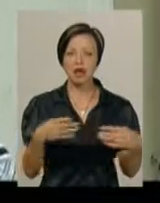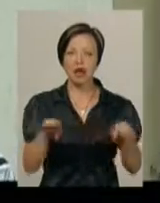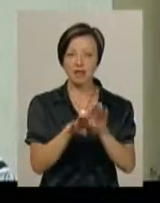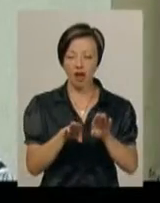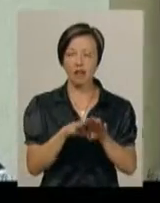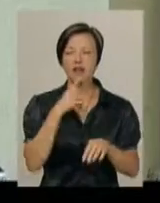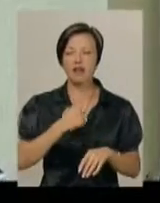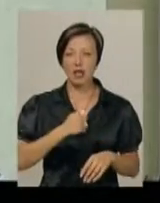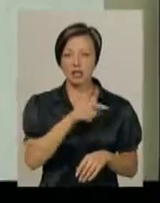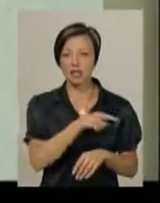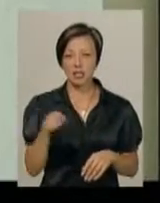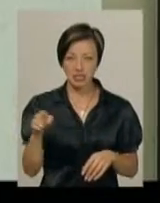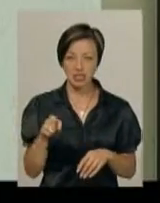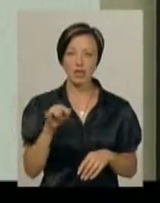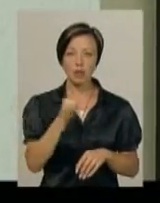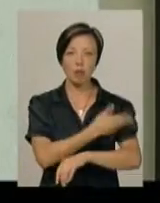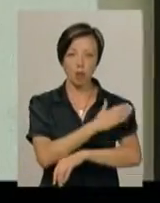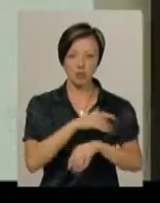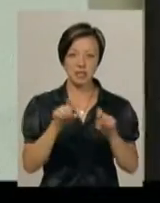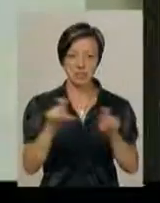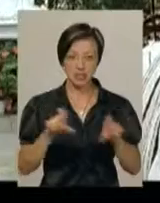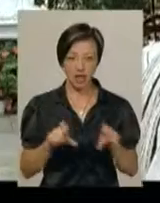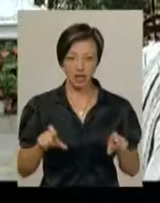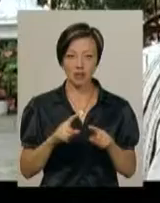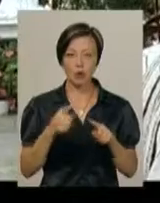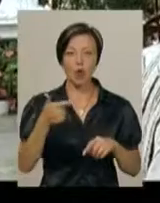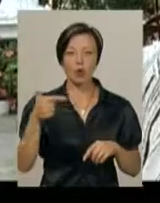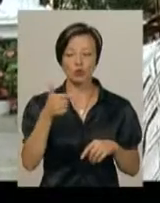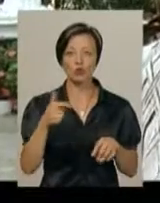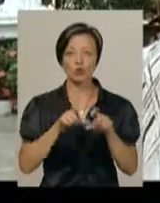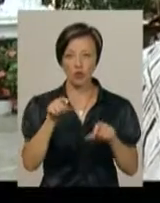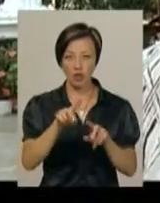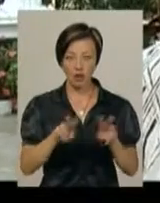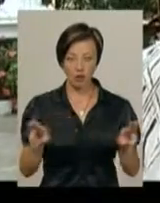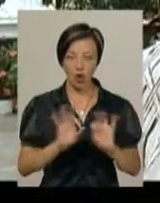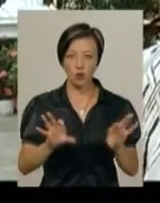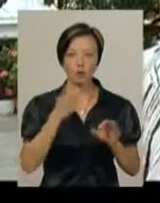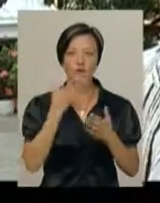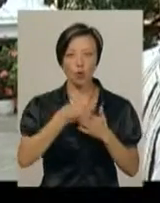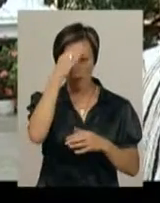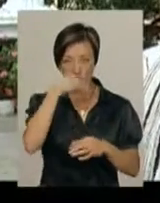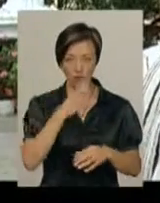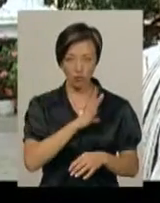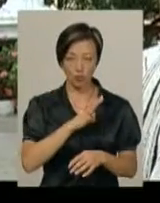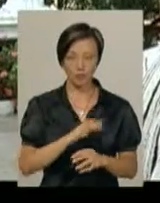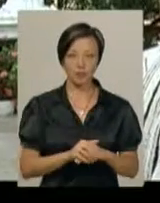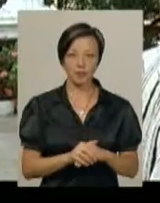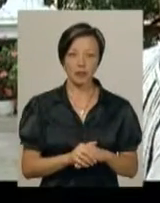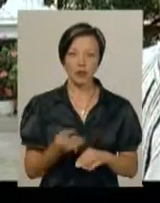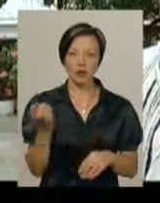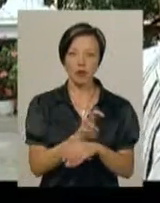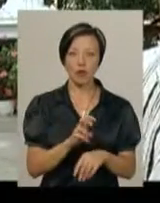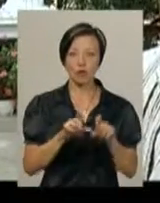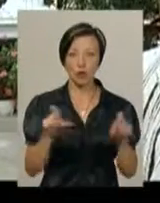було в 36-му році з Городовською школою з польською мовою навчання, знає Ірина Першхайло з розповідей свого батька. Приходює в школу,